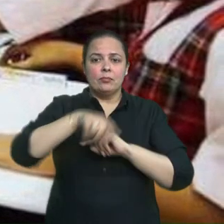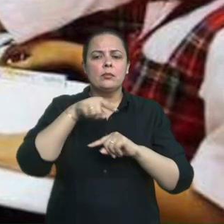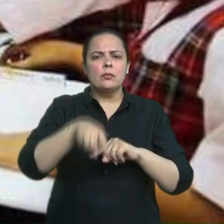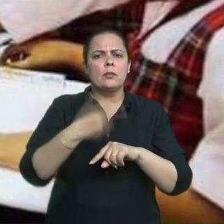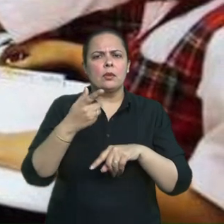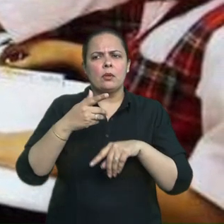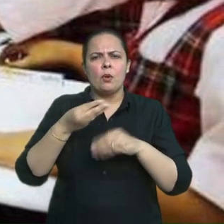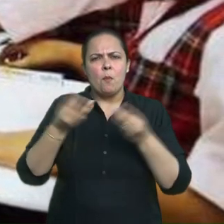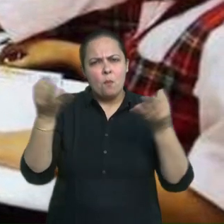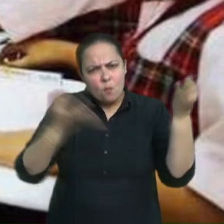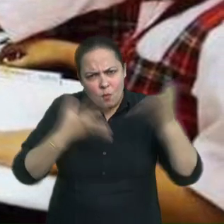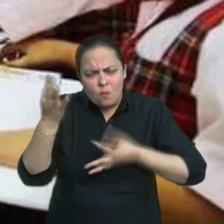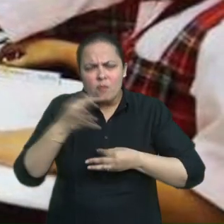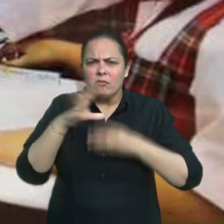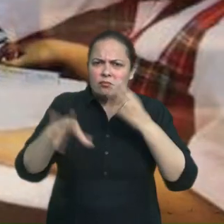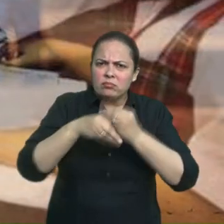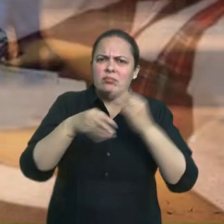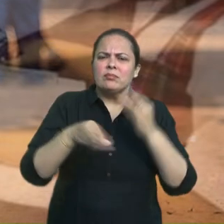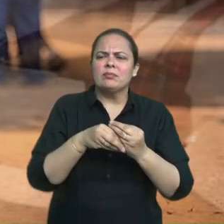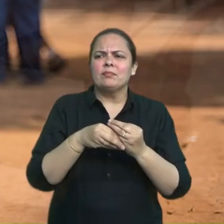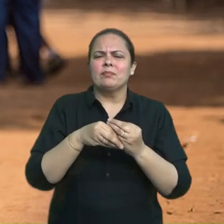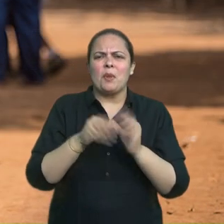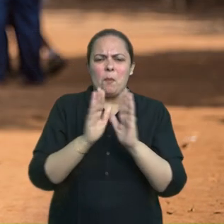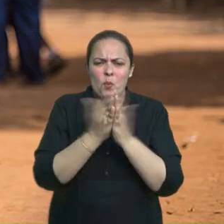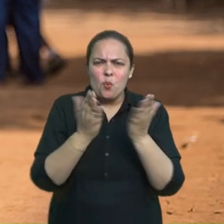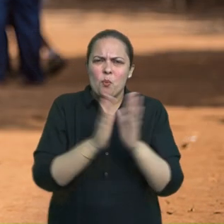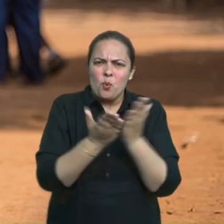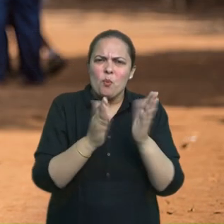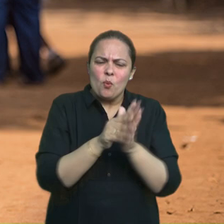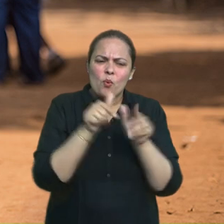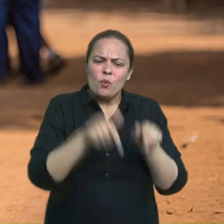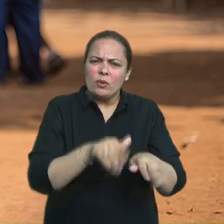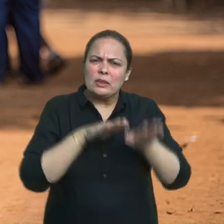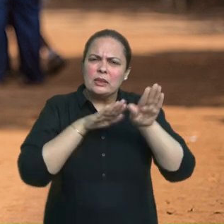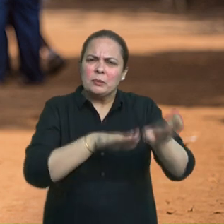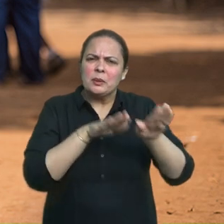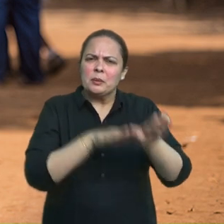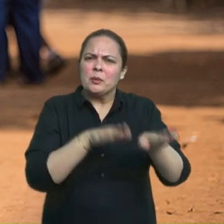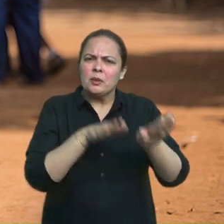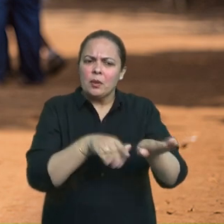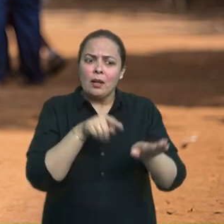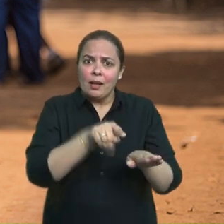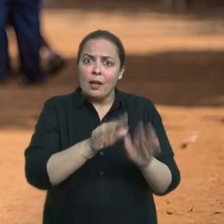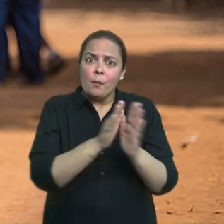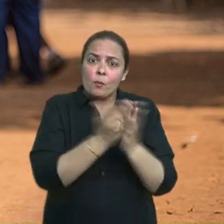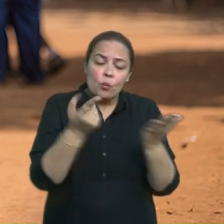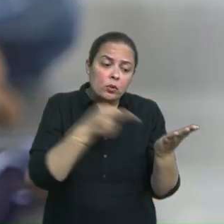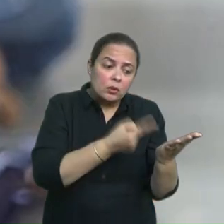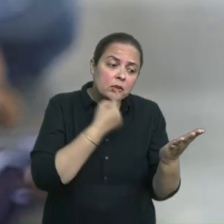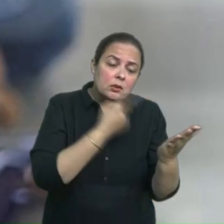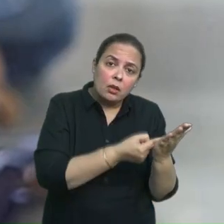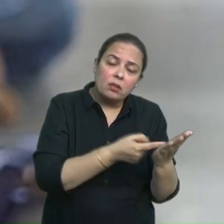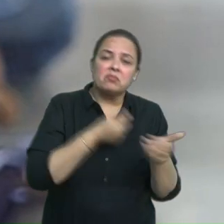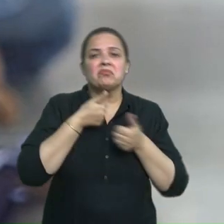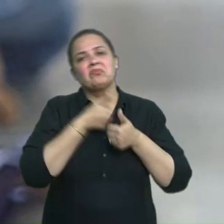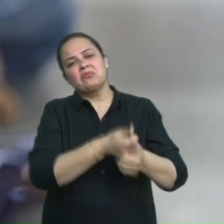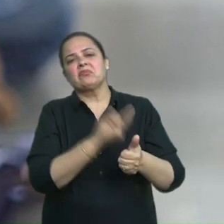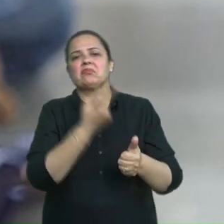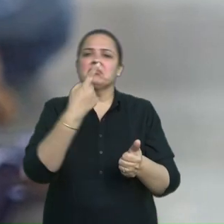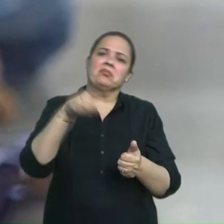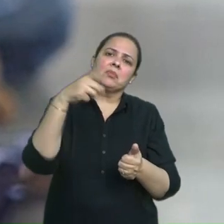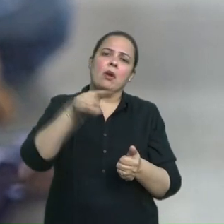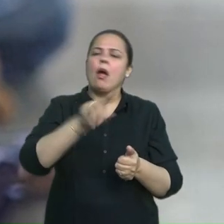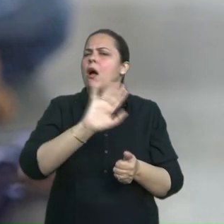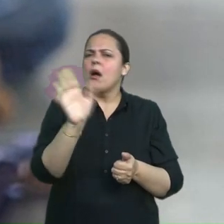दक्षताओं को सशक्त बनाते हुए बच्चों के संपूर्ण विकास पर बहुत जोर दिया गया है। इन सभी लक्षेओं की